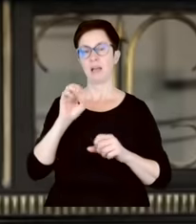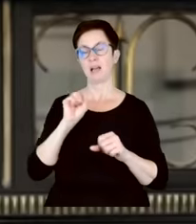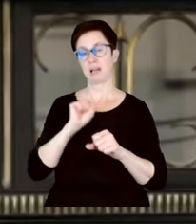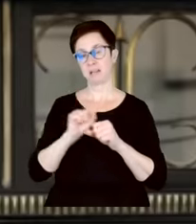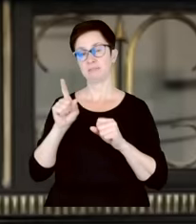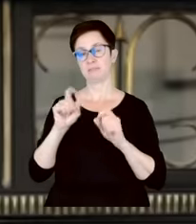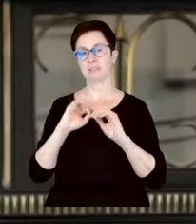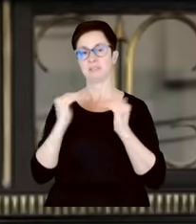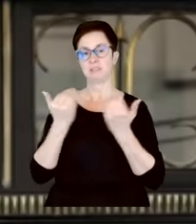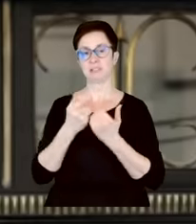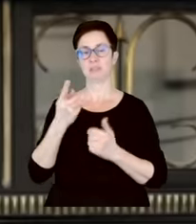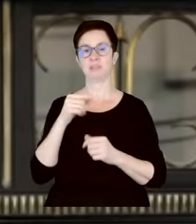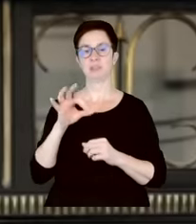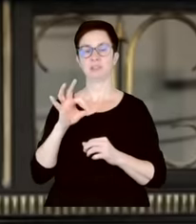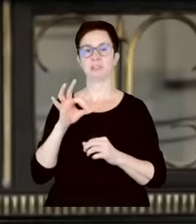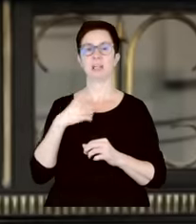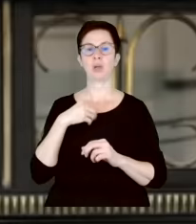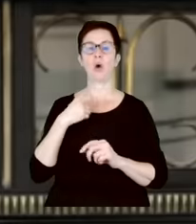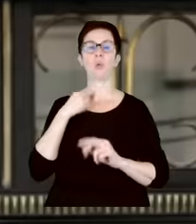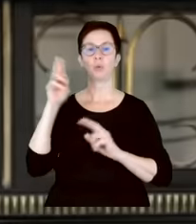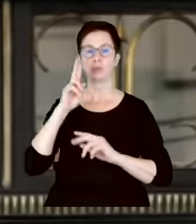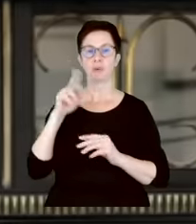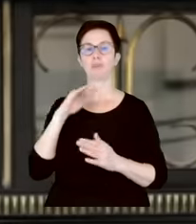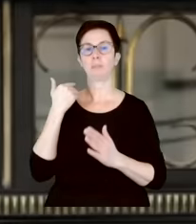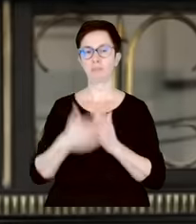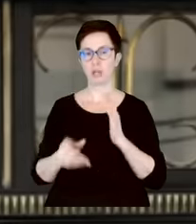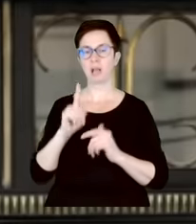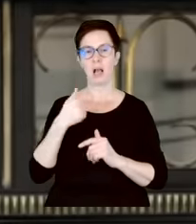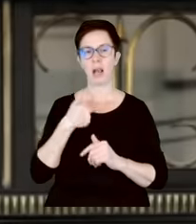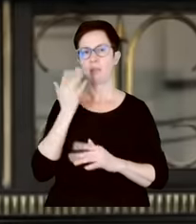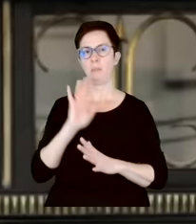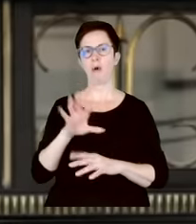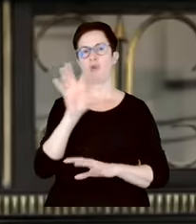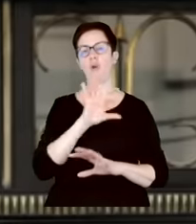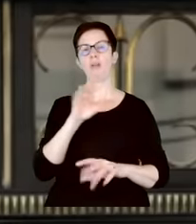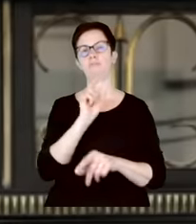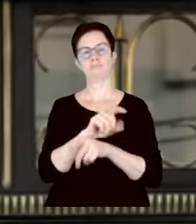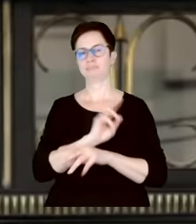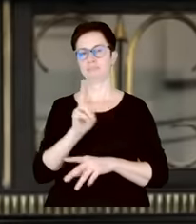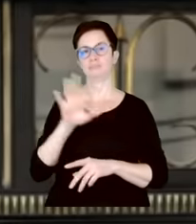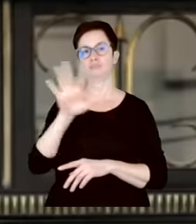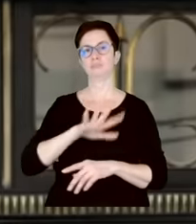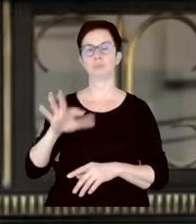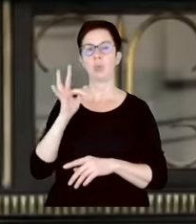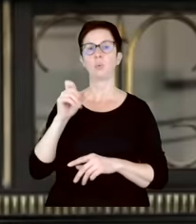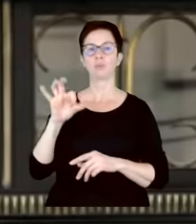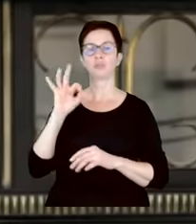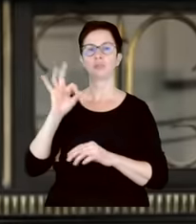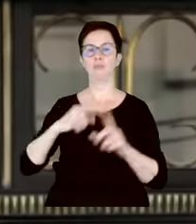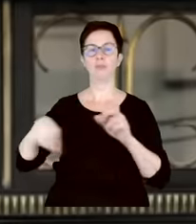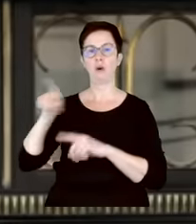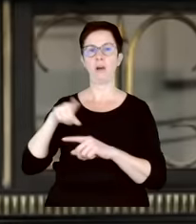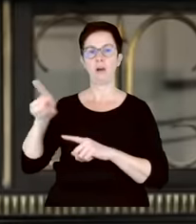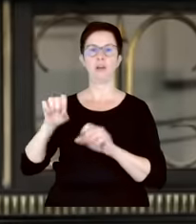samo głosowanie, żeśmy przegrali, ale to nie znaczy, że będziemy bierni przyglądać się temu, jak Donald Tusk i jego ekipa. Pałom demuluje państwa polskie.